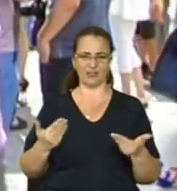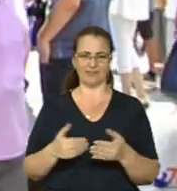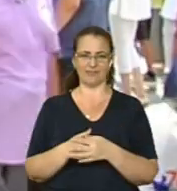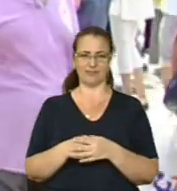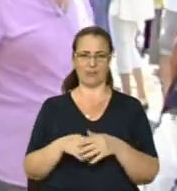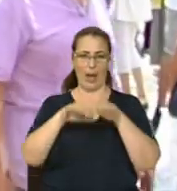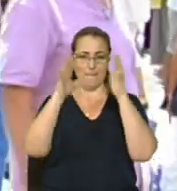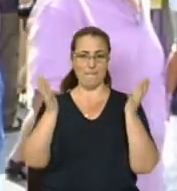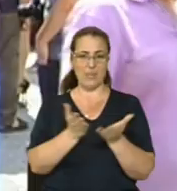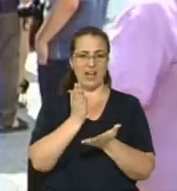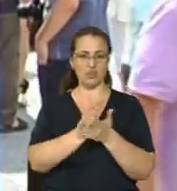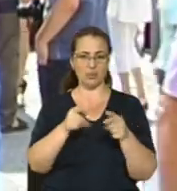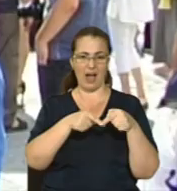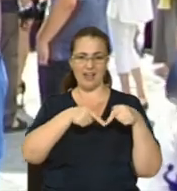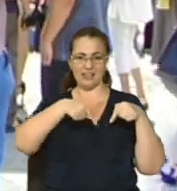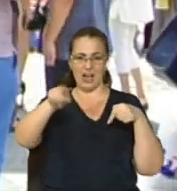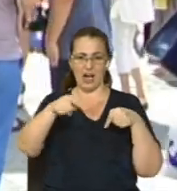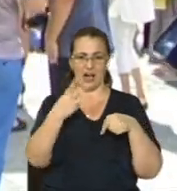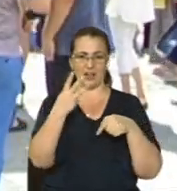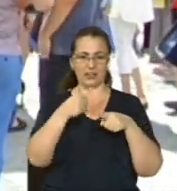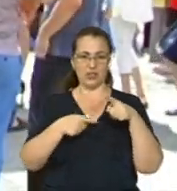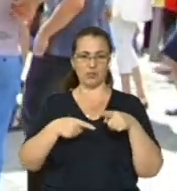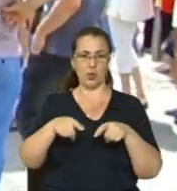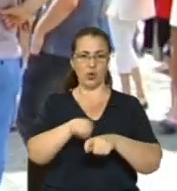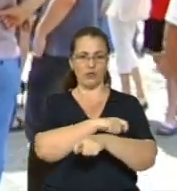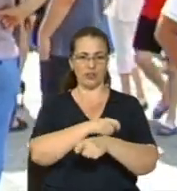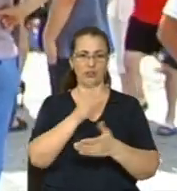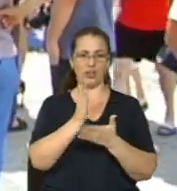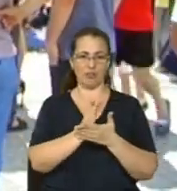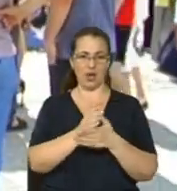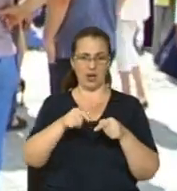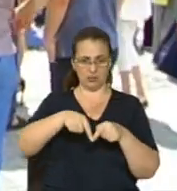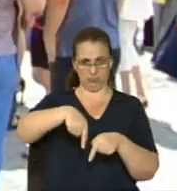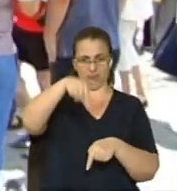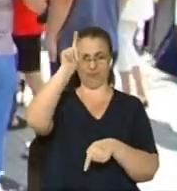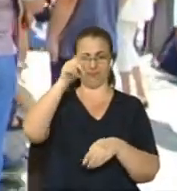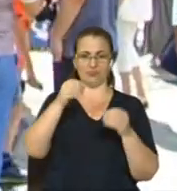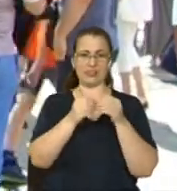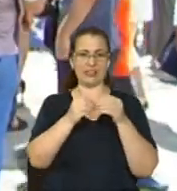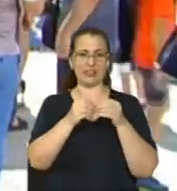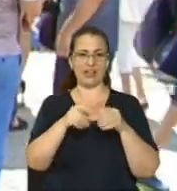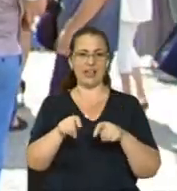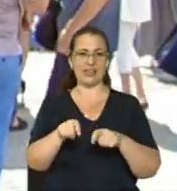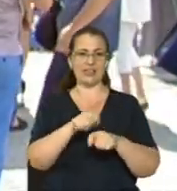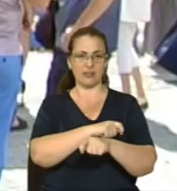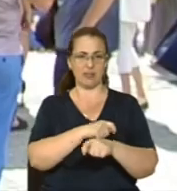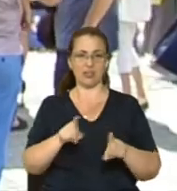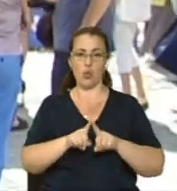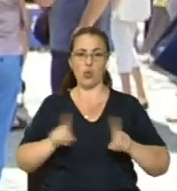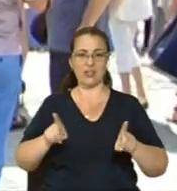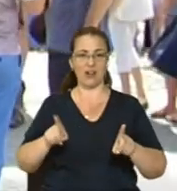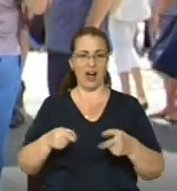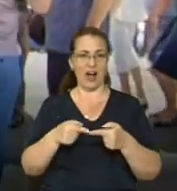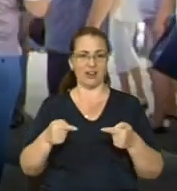М'яч має діаметр 3,5 метри, як бачите, він має близько 10 метрів висоти. Це унікальний виріб, який